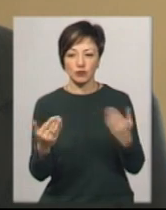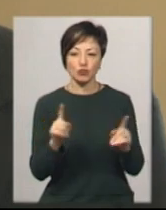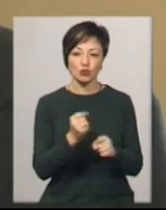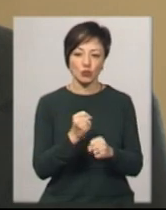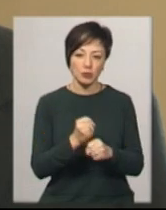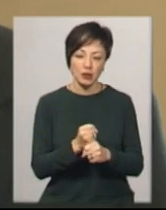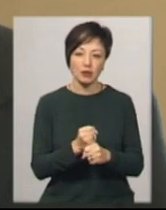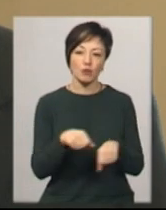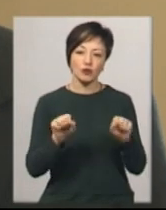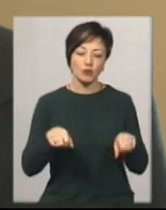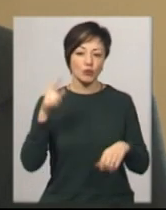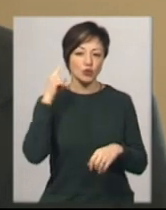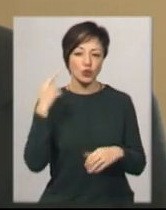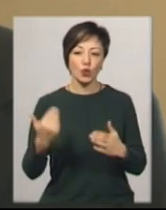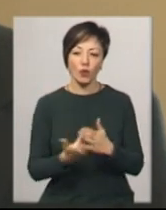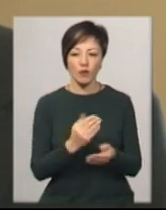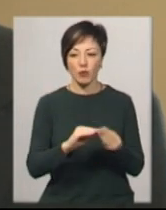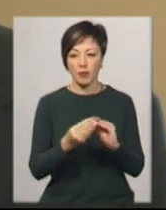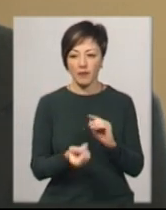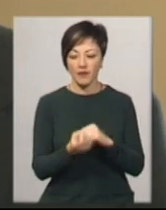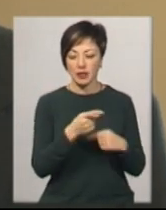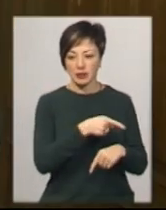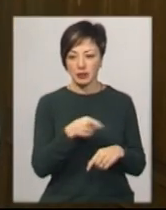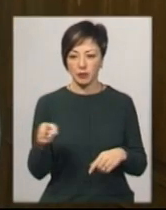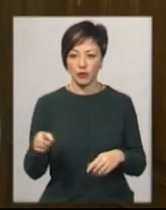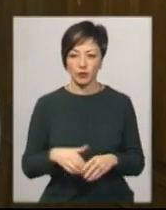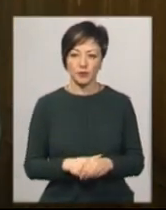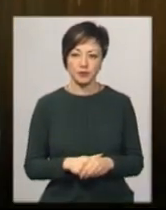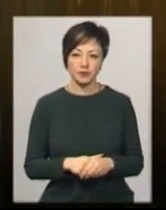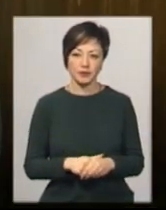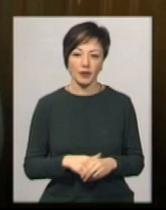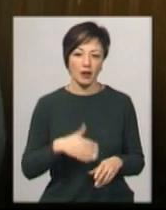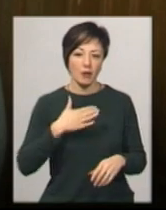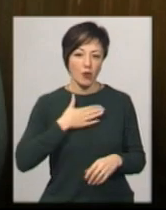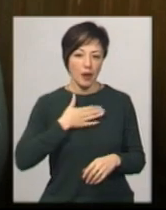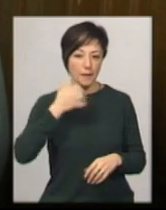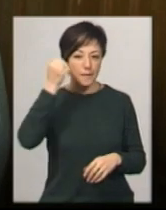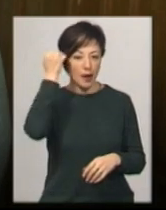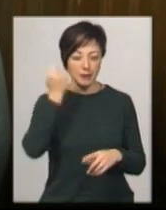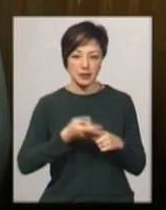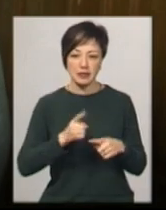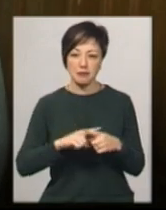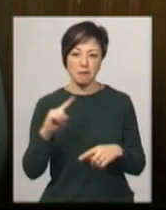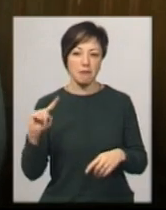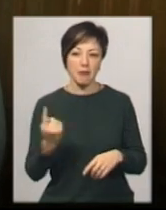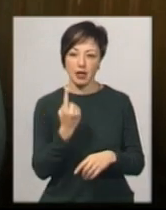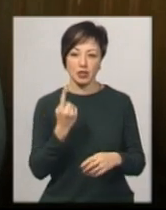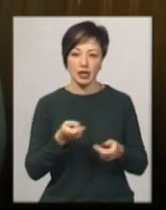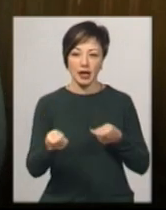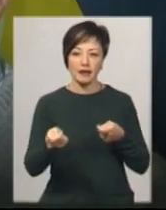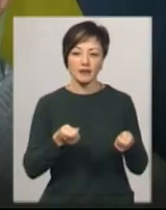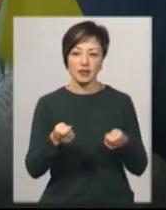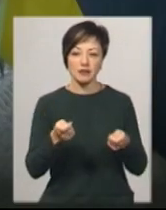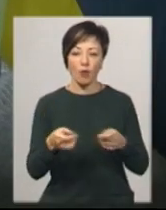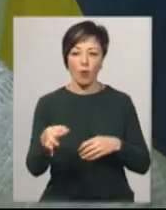ми зробили, і, можливо, почути нові проблеми, які виникли за цей промежок часу. За моєю пам'яті, це вперше керівництво області зустрічається з легкою